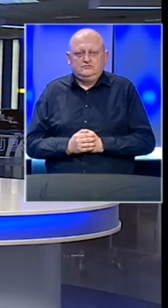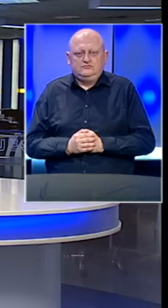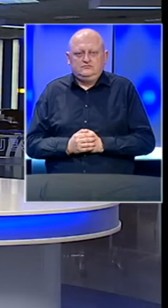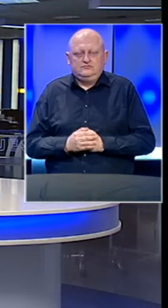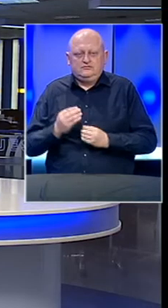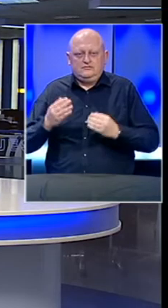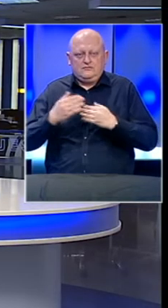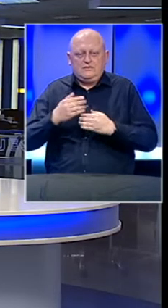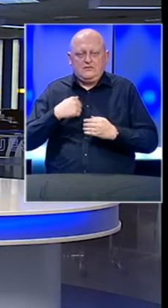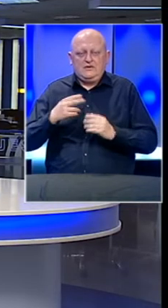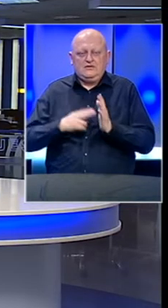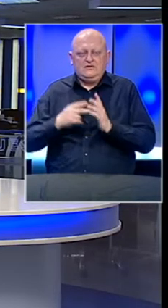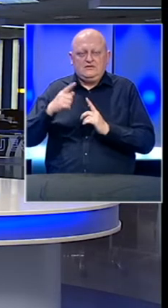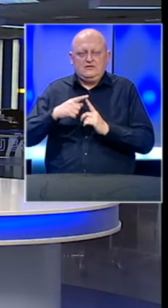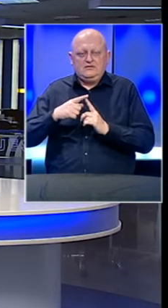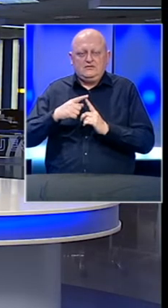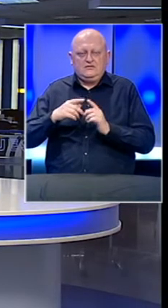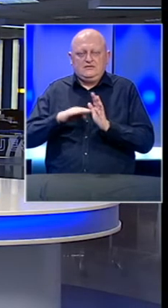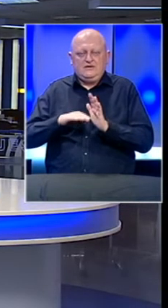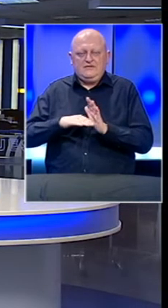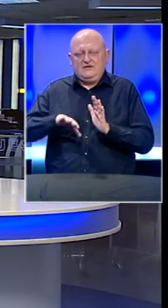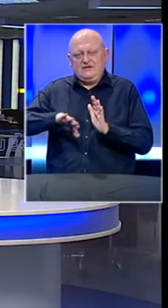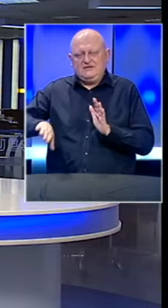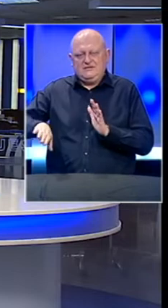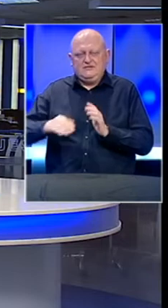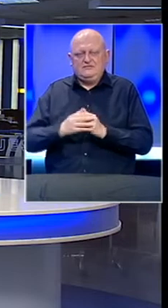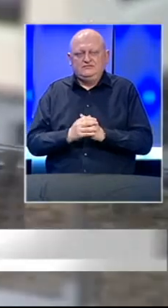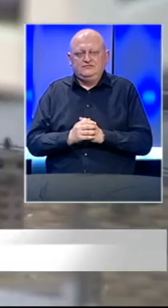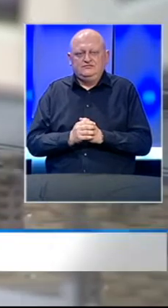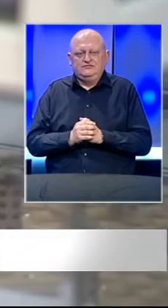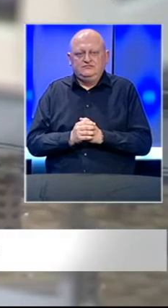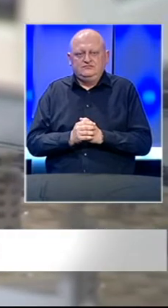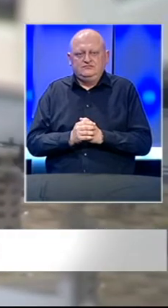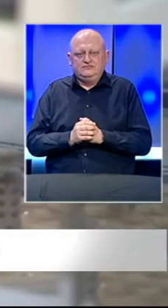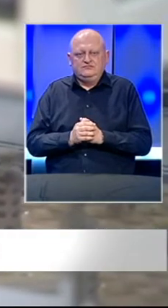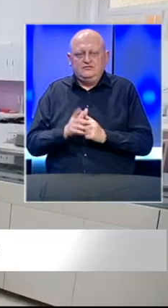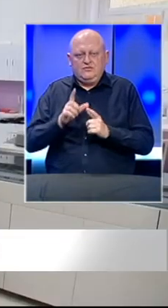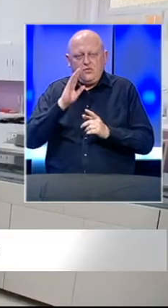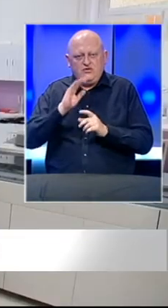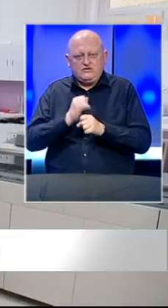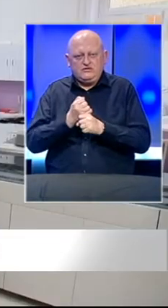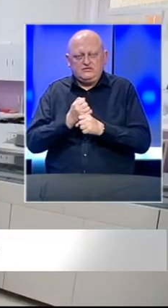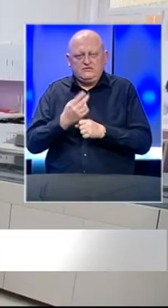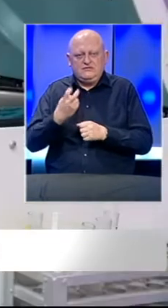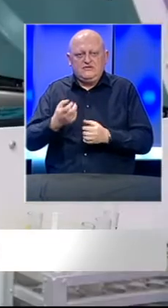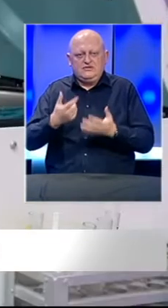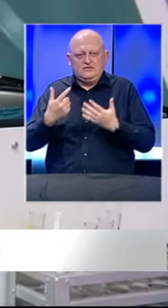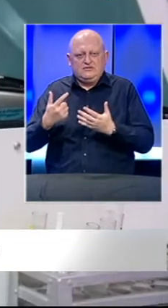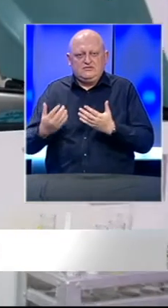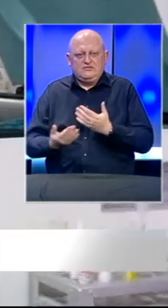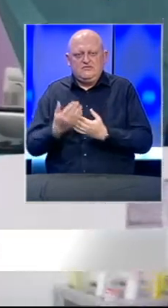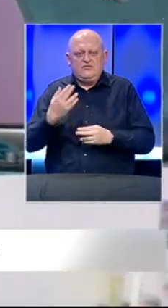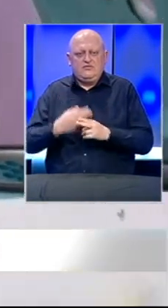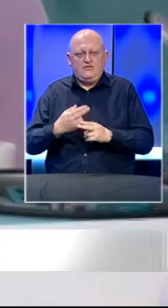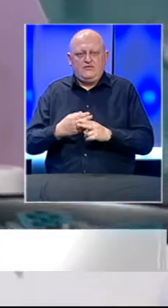Dobra večer, ja sam Neda Tadić iz trećeg dnevnika izdvajamo. U Bosni i Hercegovini je 277